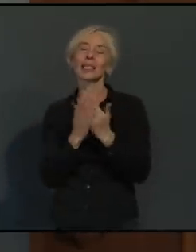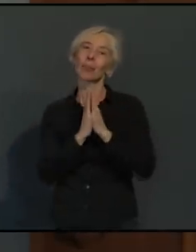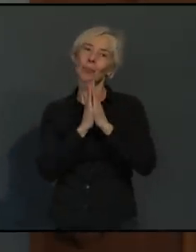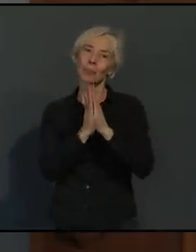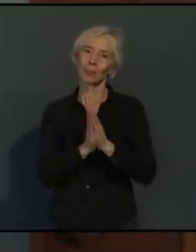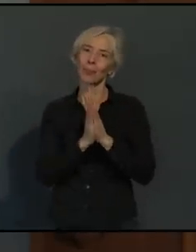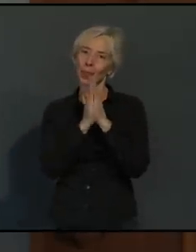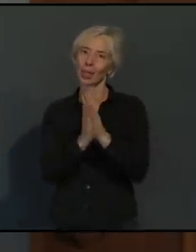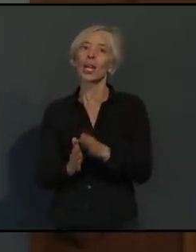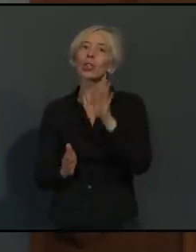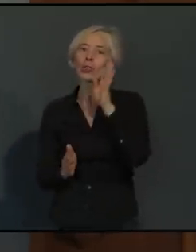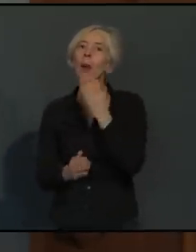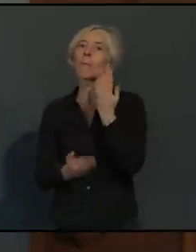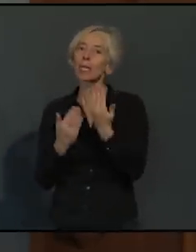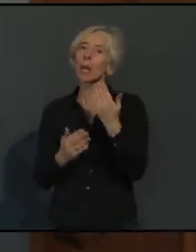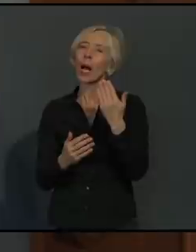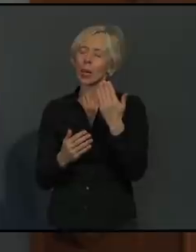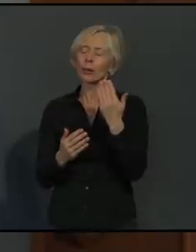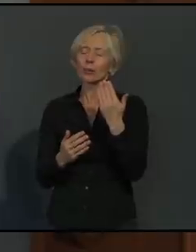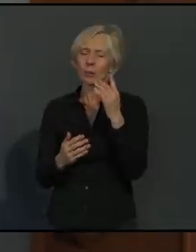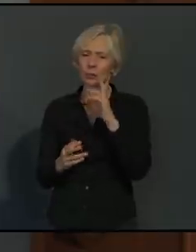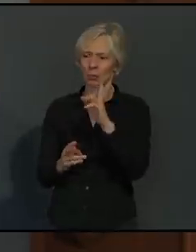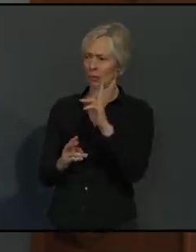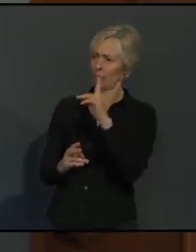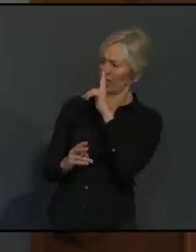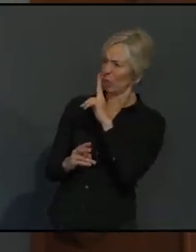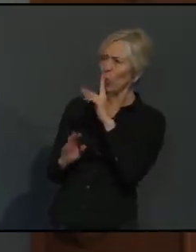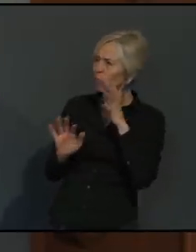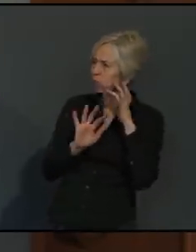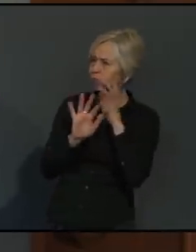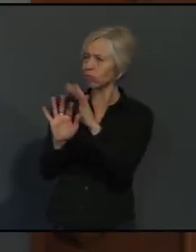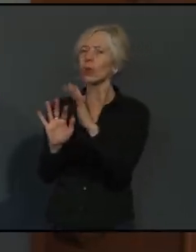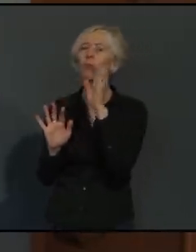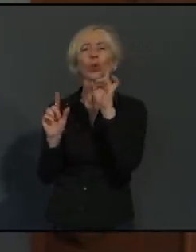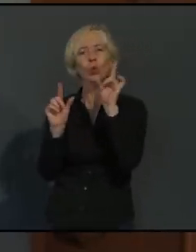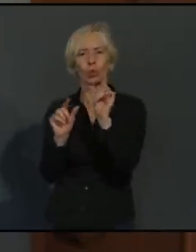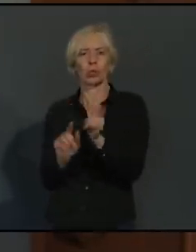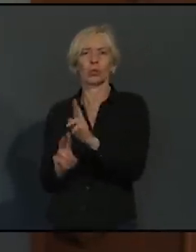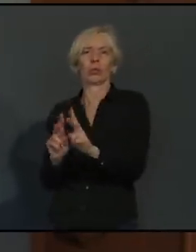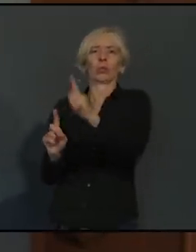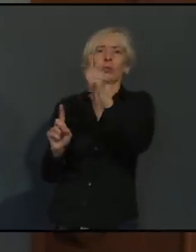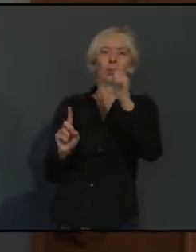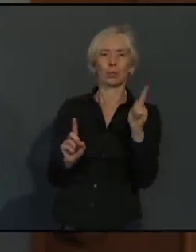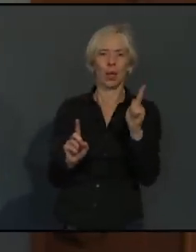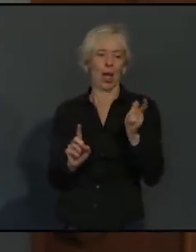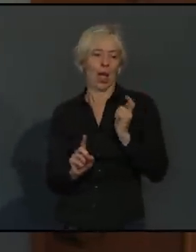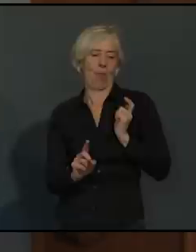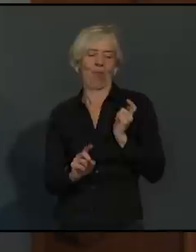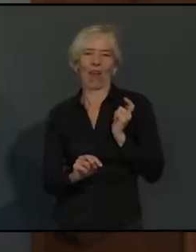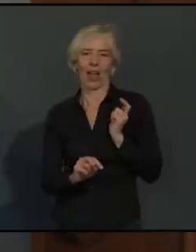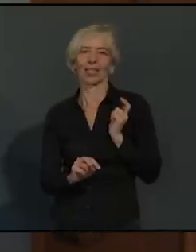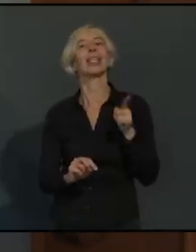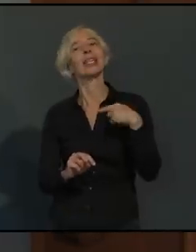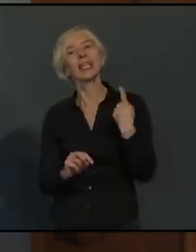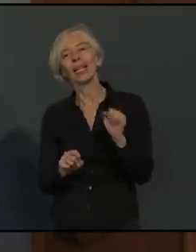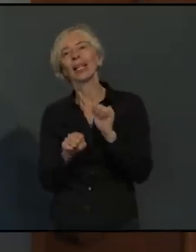da durchaus hier sensibel reagieren sollte, um das Infektionsgeschehen insgesamt in der Stadt in